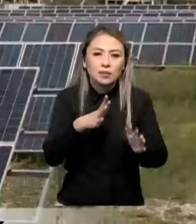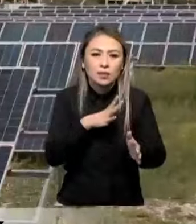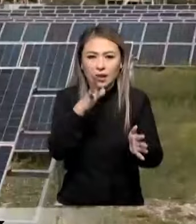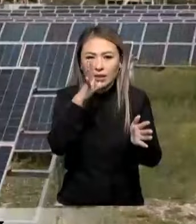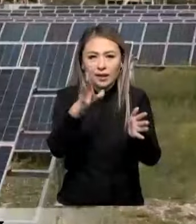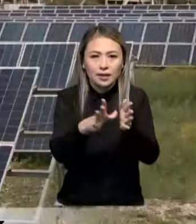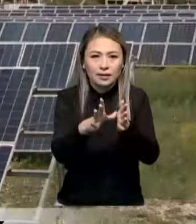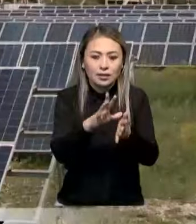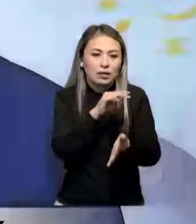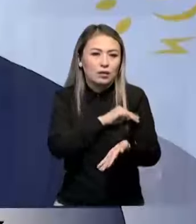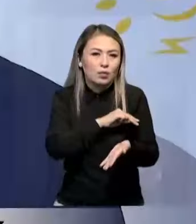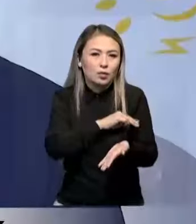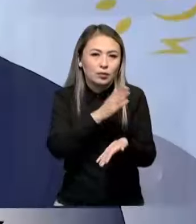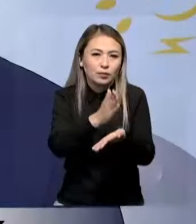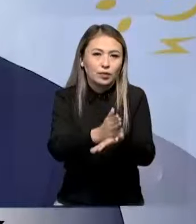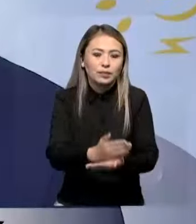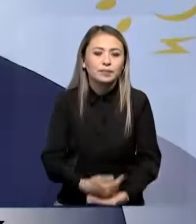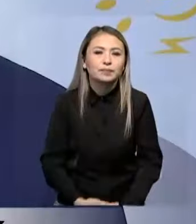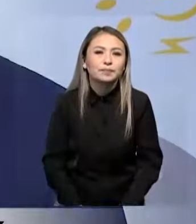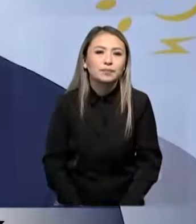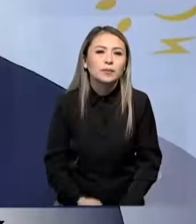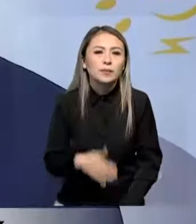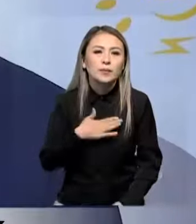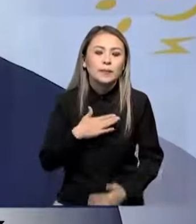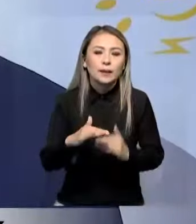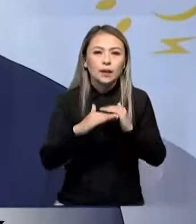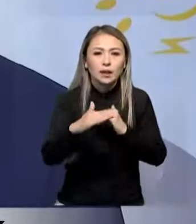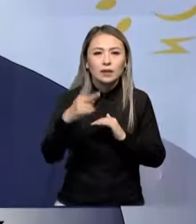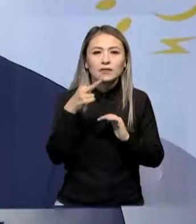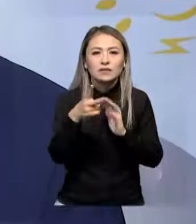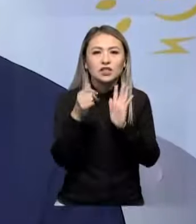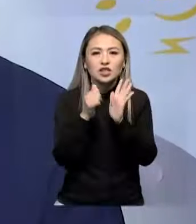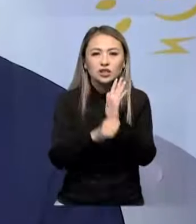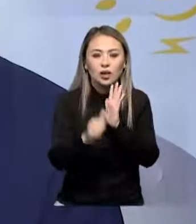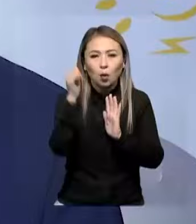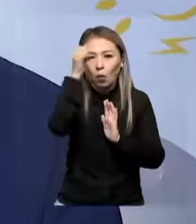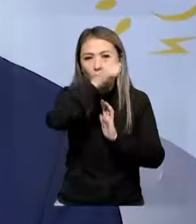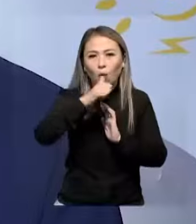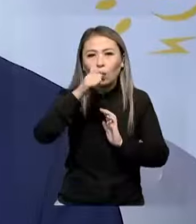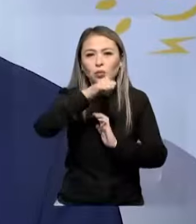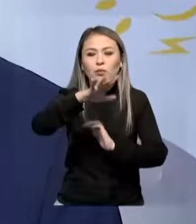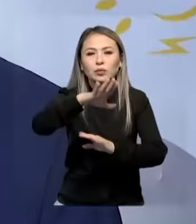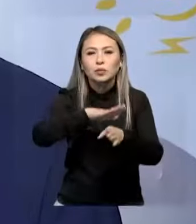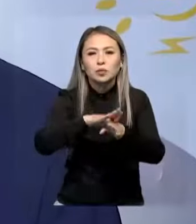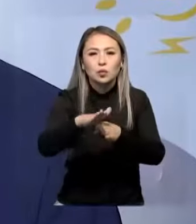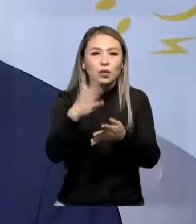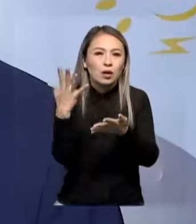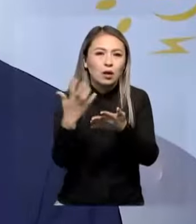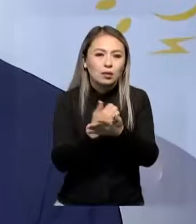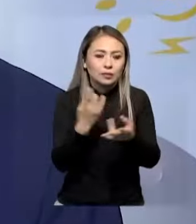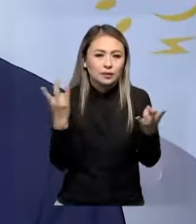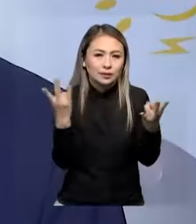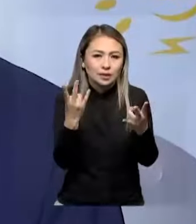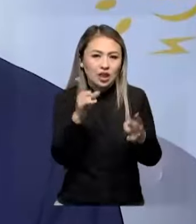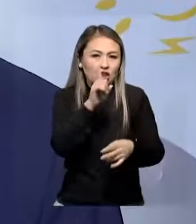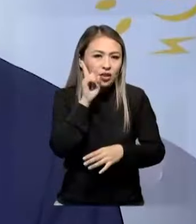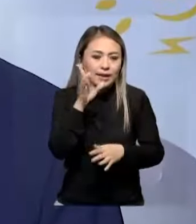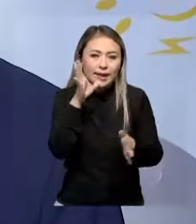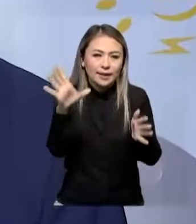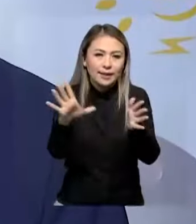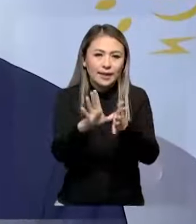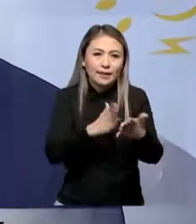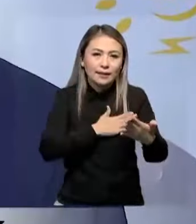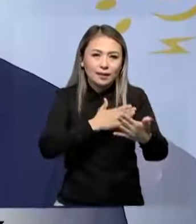өндіретін сан жұмыс дептір. Біздің ел 2016 жылға дейін көміртегі бейтараптығына толық қол жеткізбек. Ол үшін жасыл энергетиканы